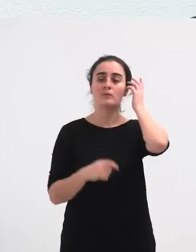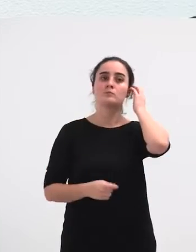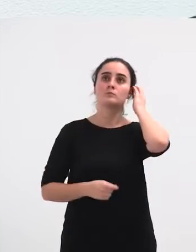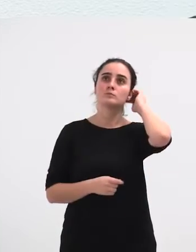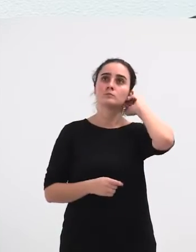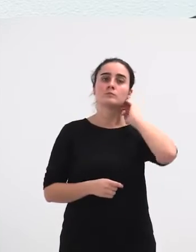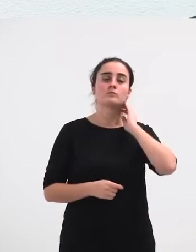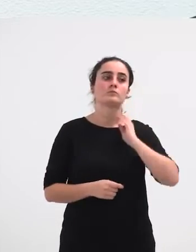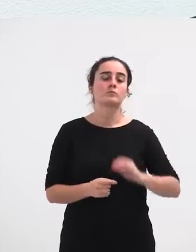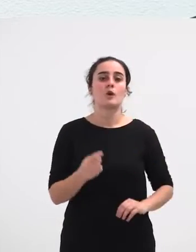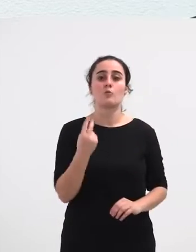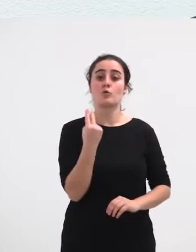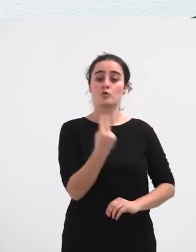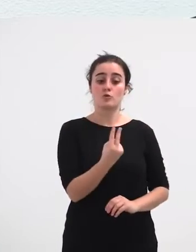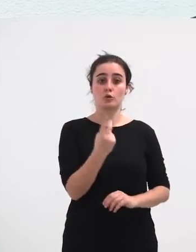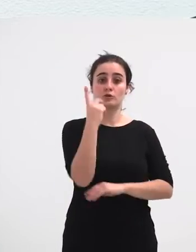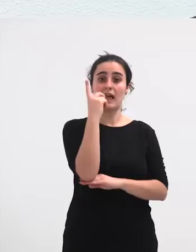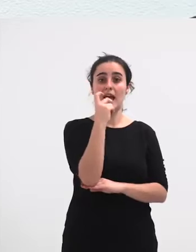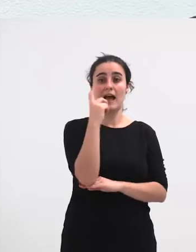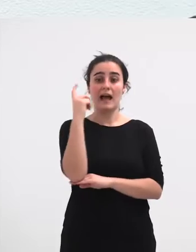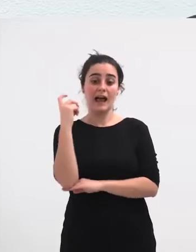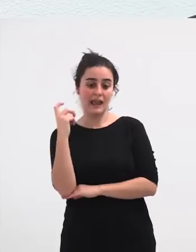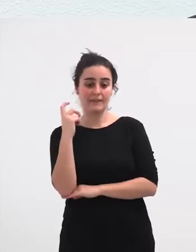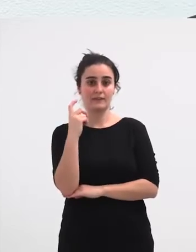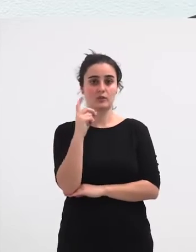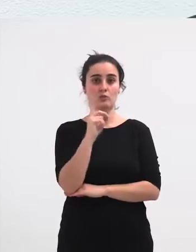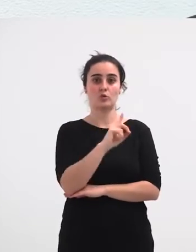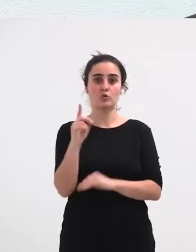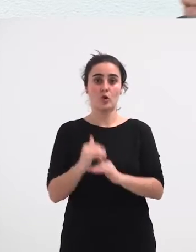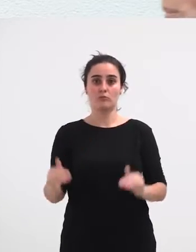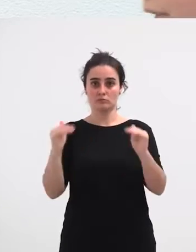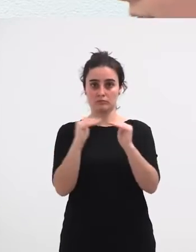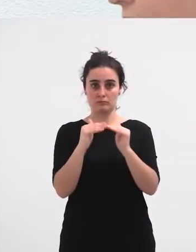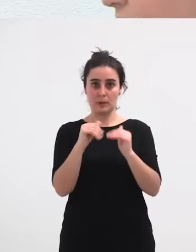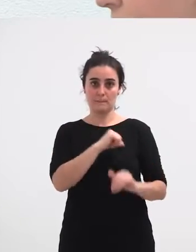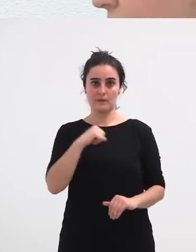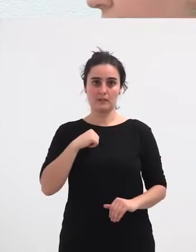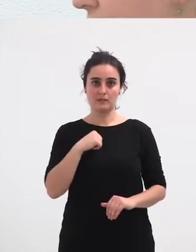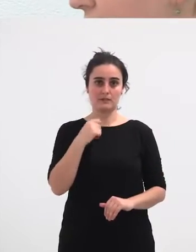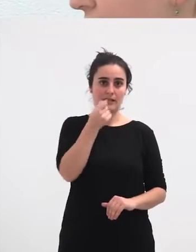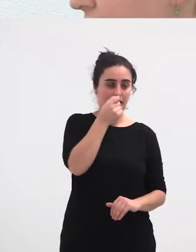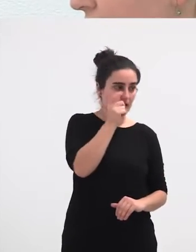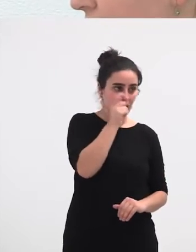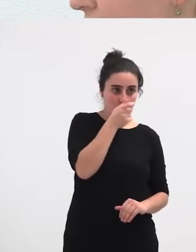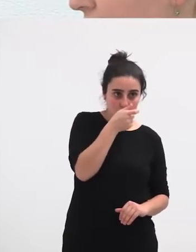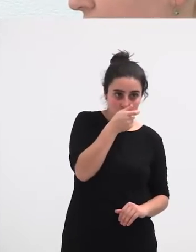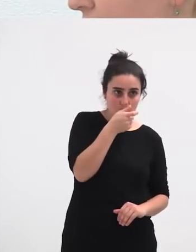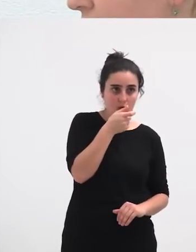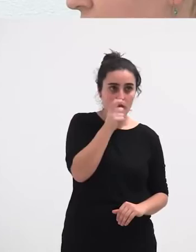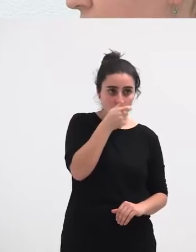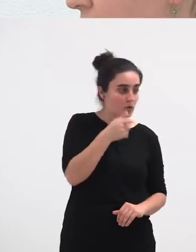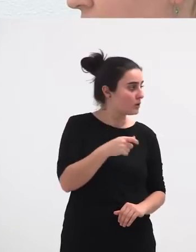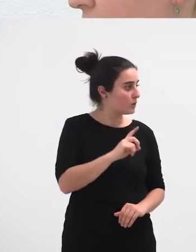Alarde Ez Parekideak Privatizatuta Dau Da Irunen Bi Alarde Ez Bi Alarde Ez